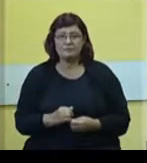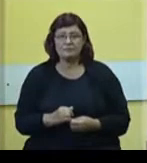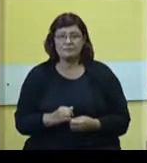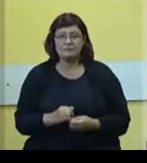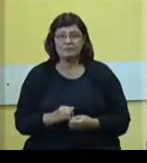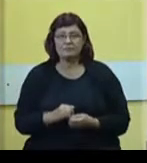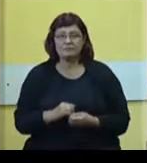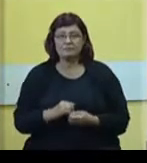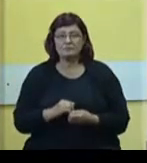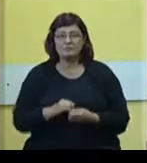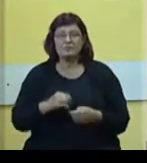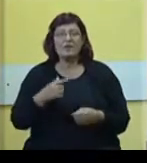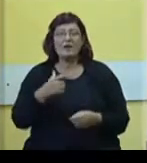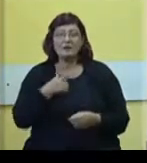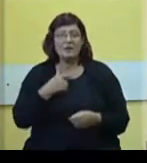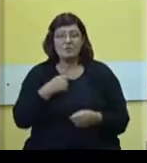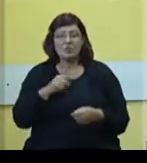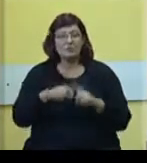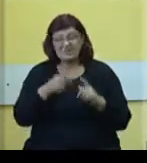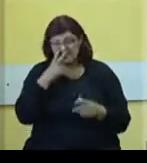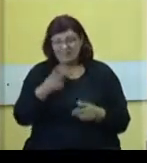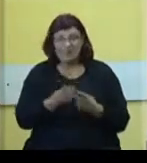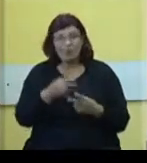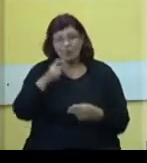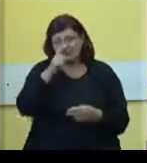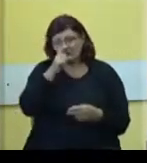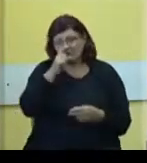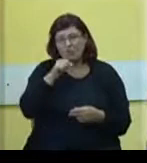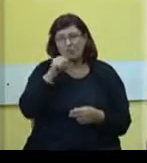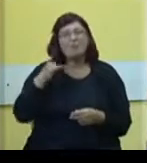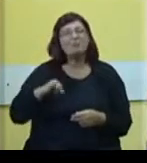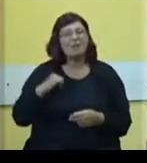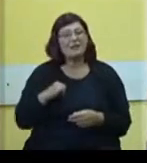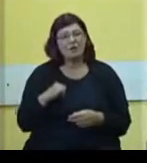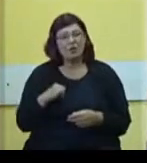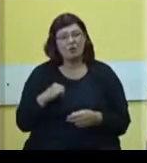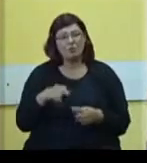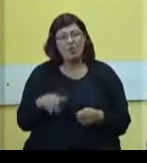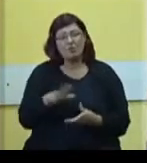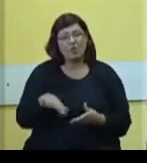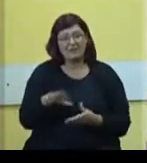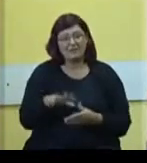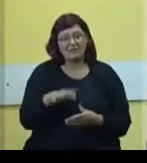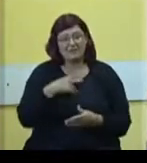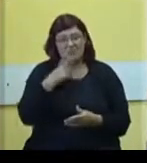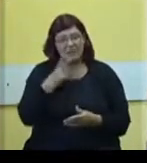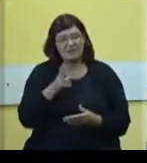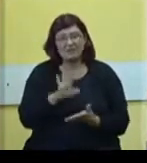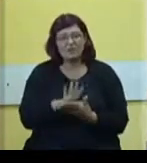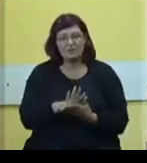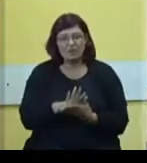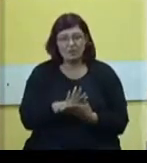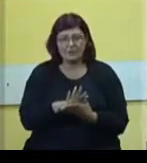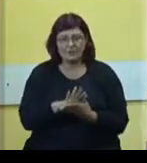Ne mogu stvari da se gledaju crno-belo. I pogotovo u ovoj oblasti stvari ne mogu da se gledaju crno-belo,